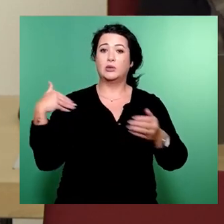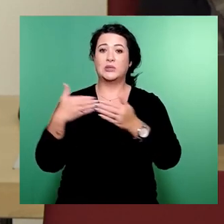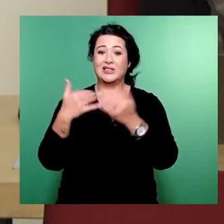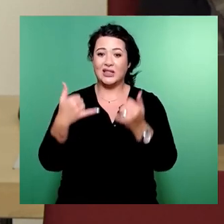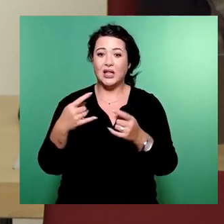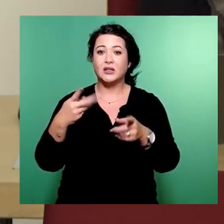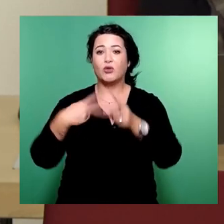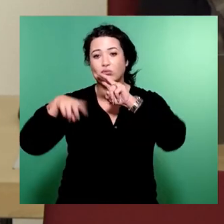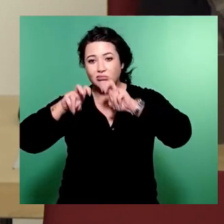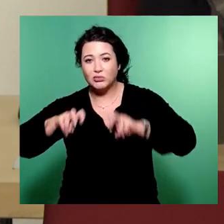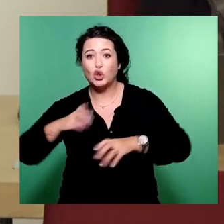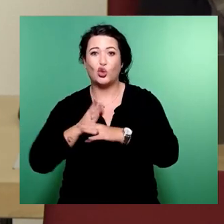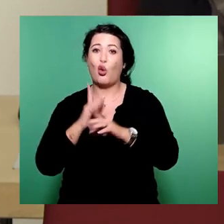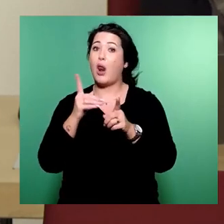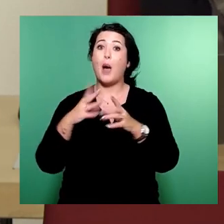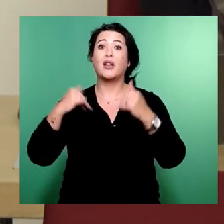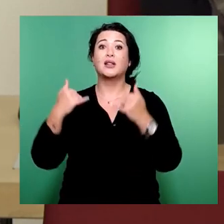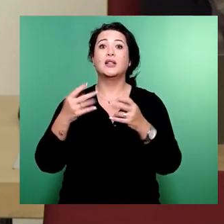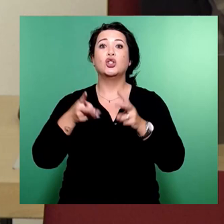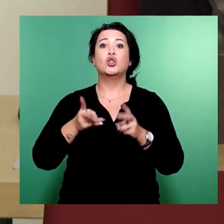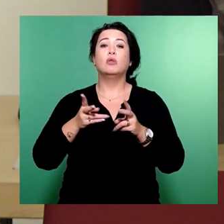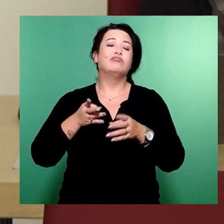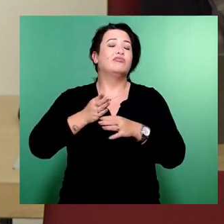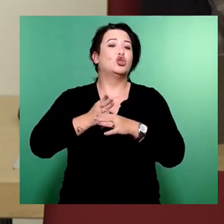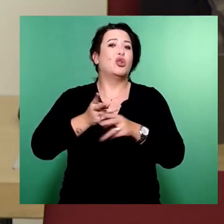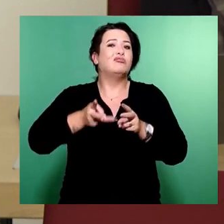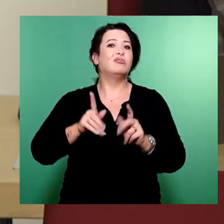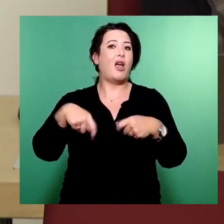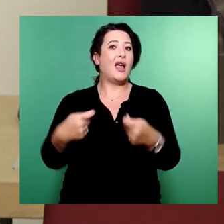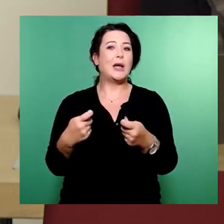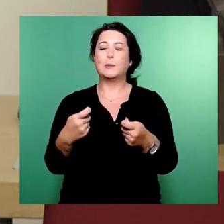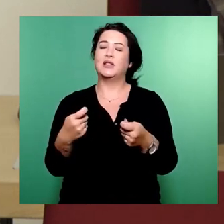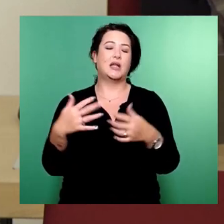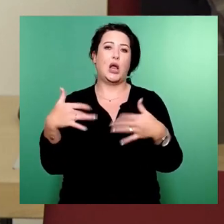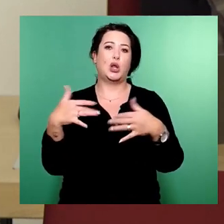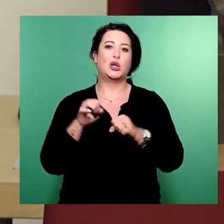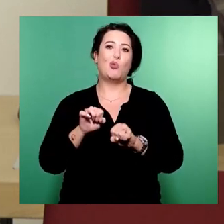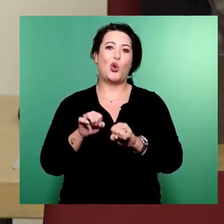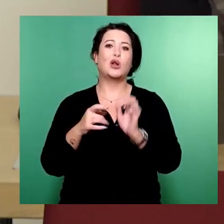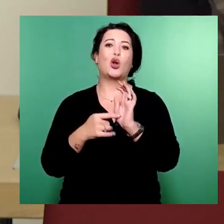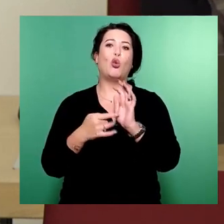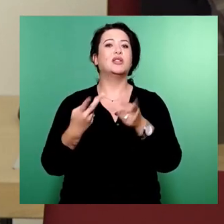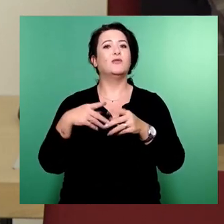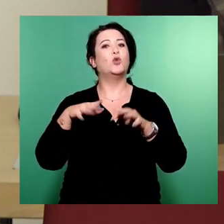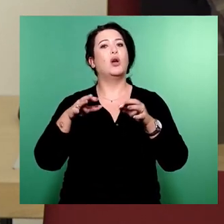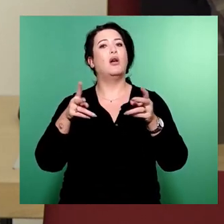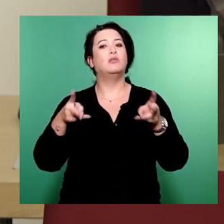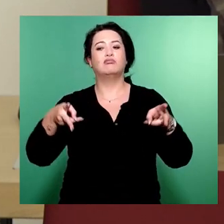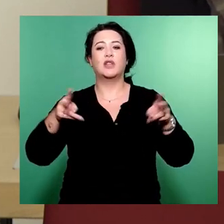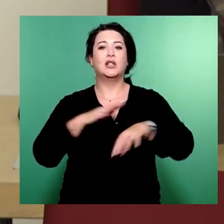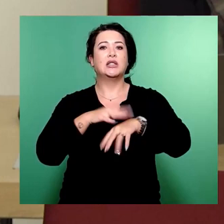zu liefern. Die auften Effekte können frühestens nach fünf bis sechs Monaten bewertet werden, zumal in der Adventszeit besondere